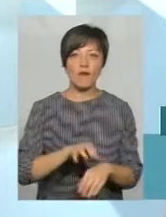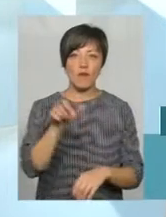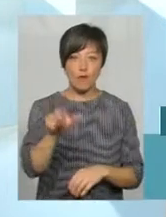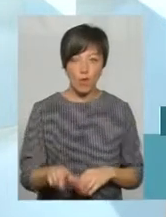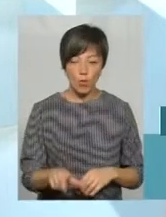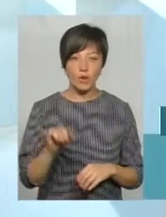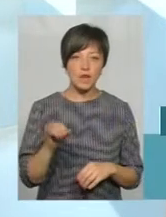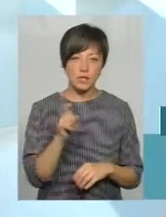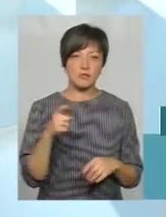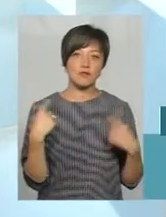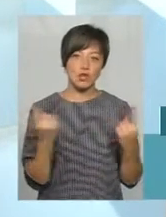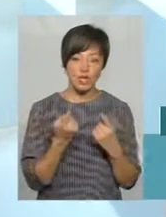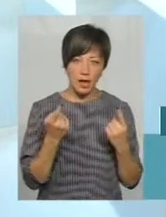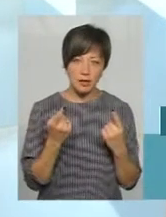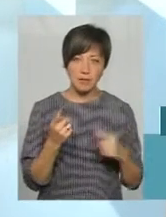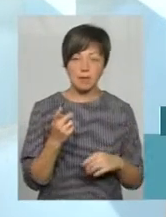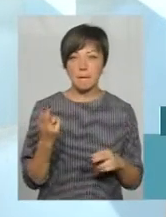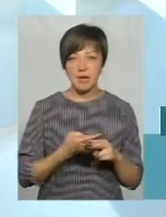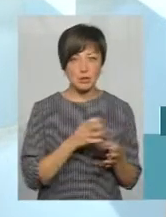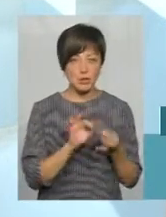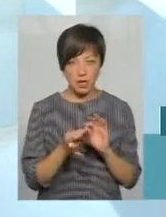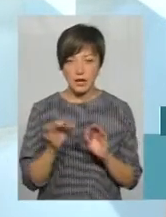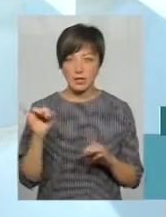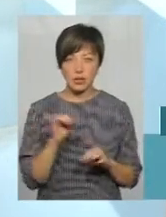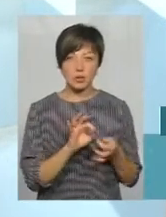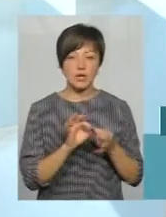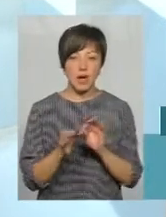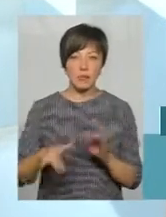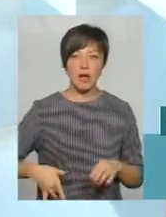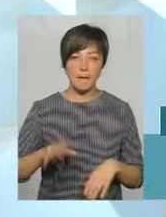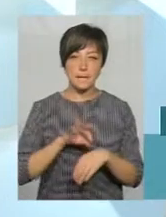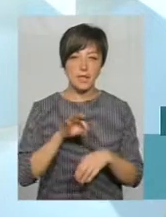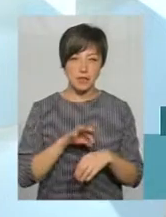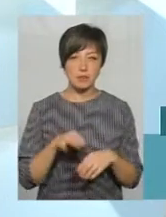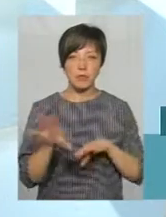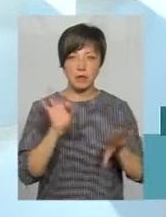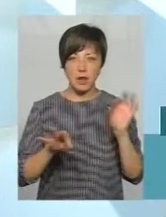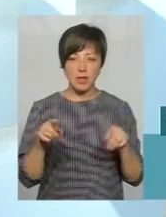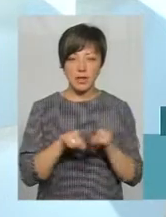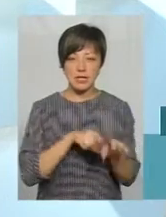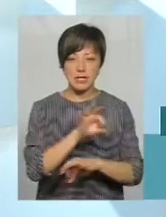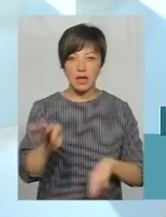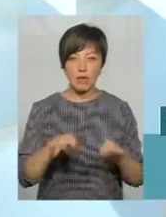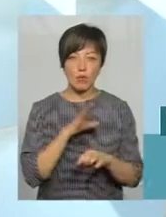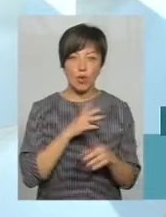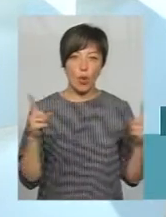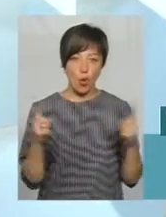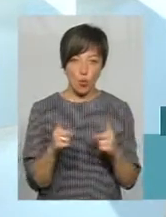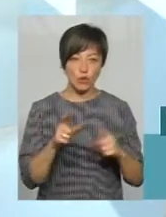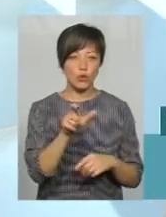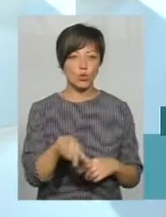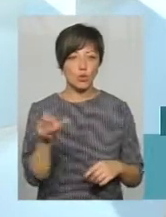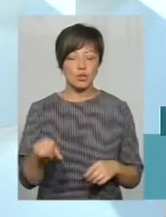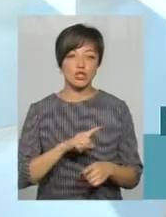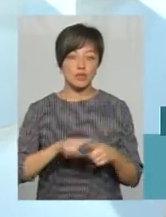з звичайним гепатитом, тобто без ускладнень, і з ускладненим гепатитом ми підбираємо такі схеми, щоб було коротко і щоб люди